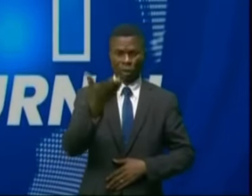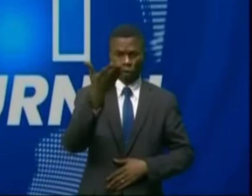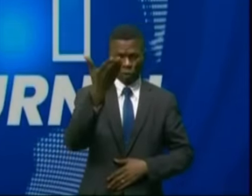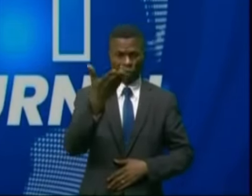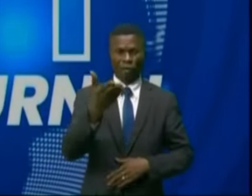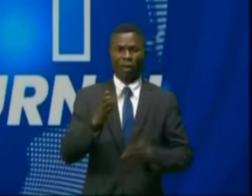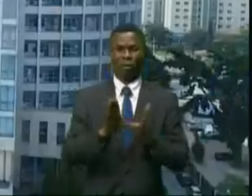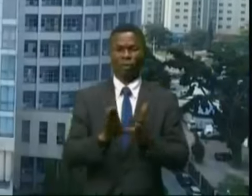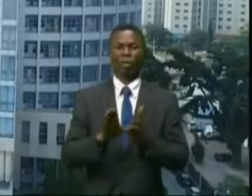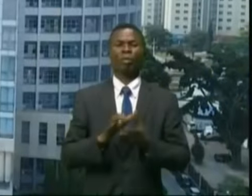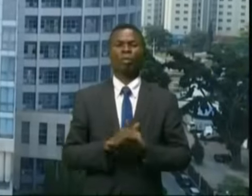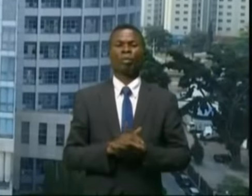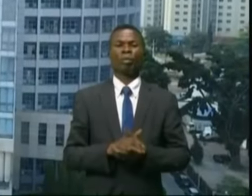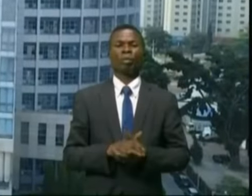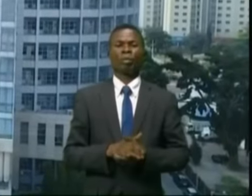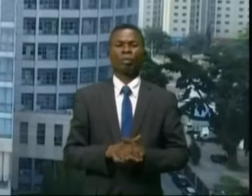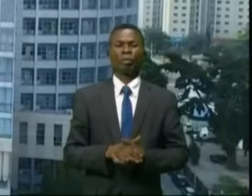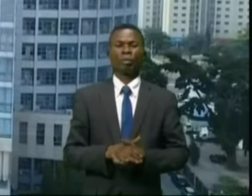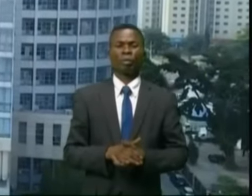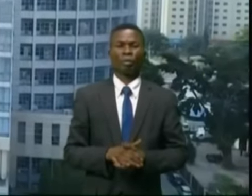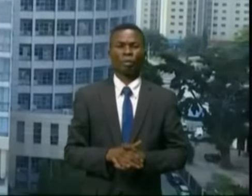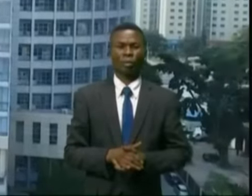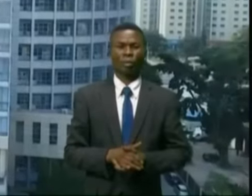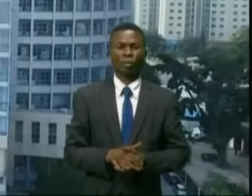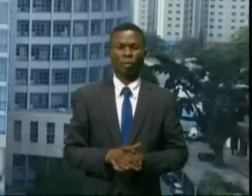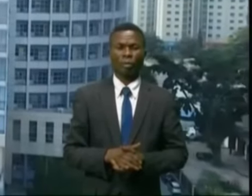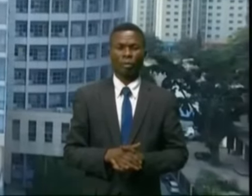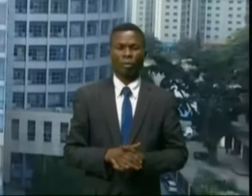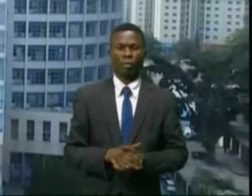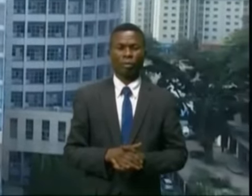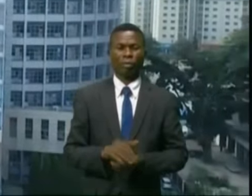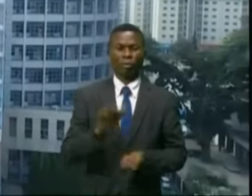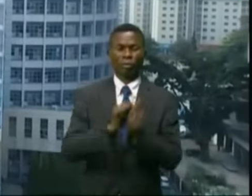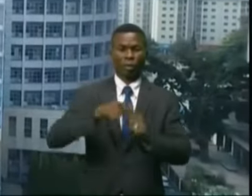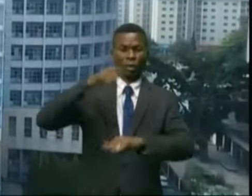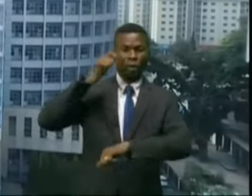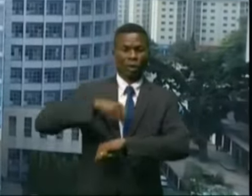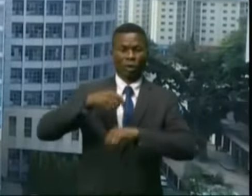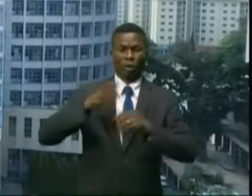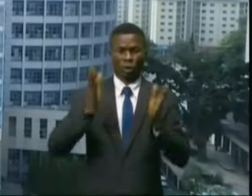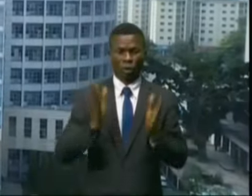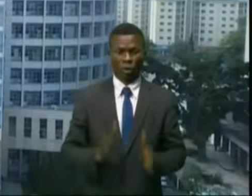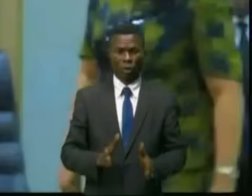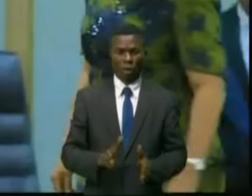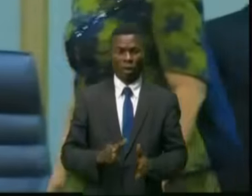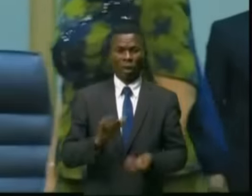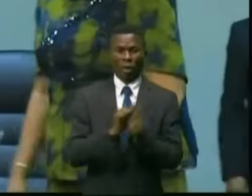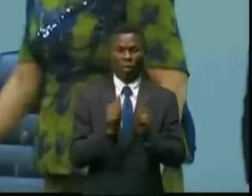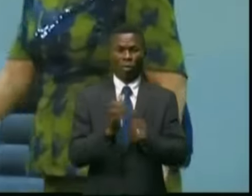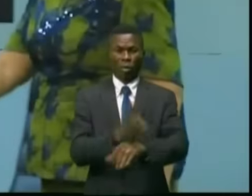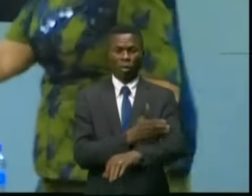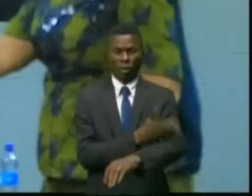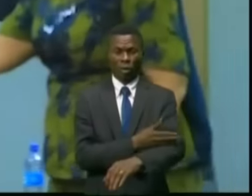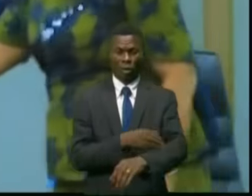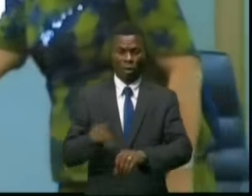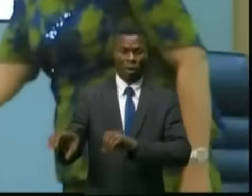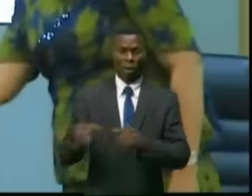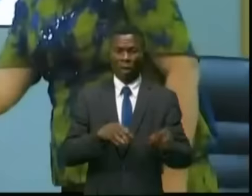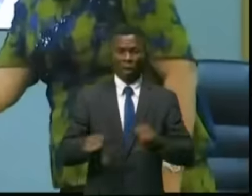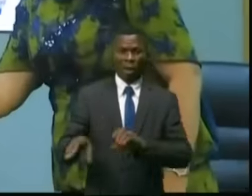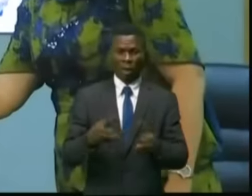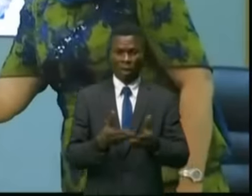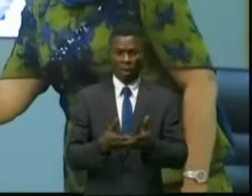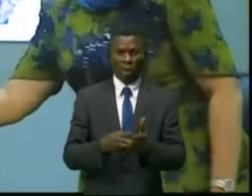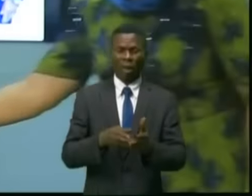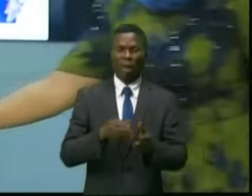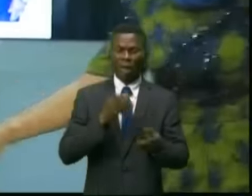Bouéla. Le fonctionnement de la justice congolaise, pierre d'achoppement. Ce secteur reçoit des